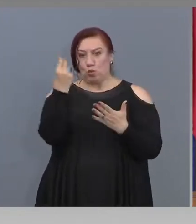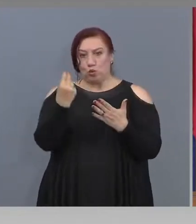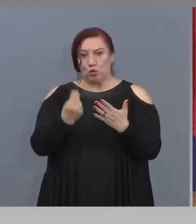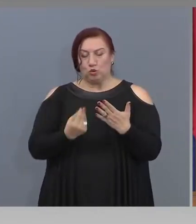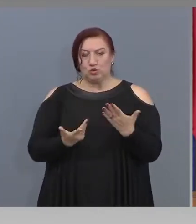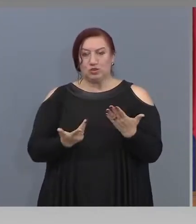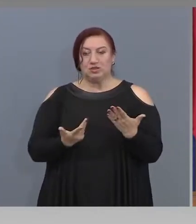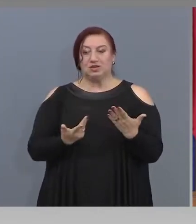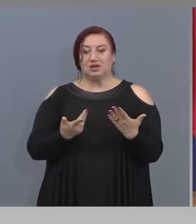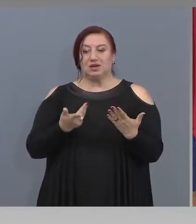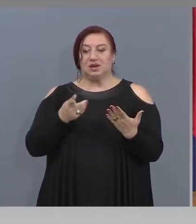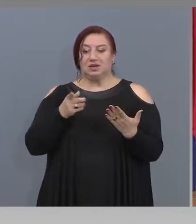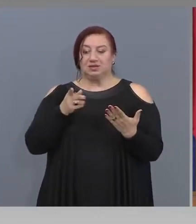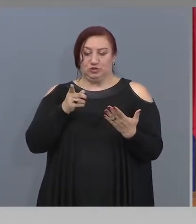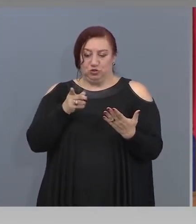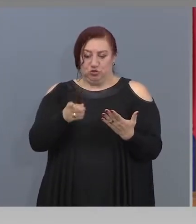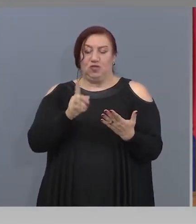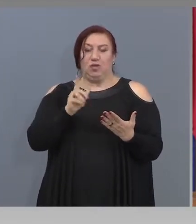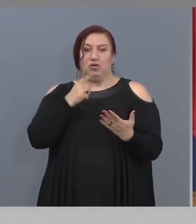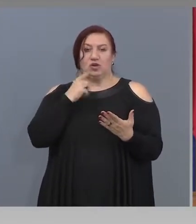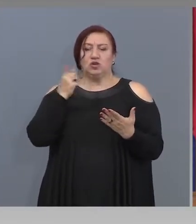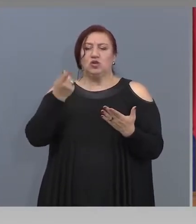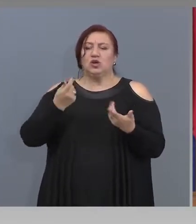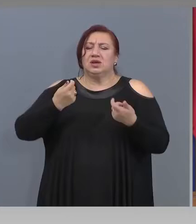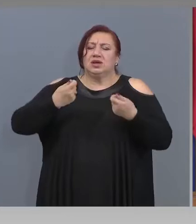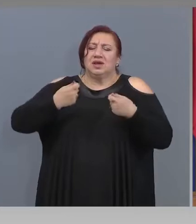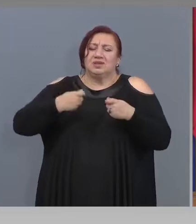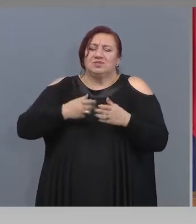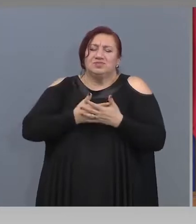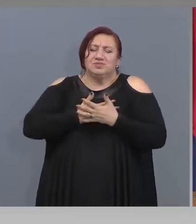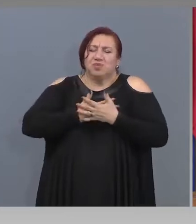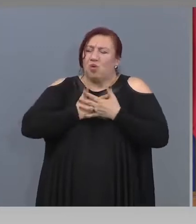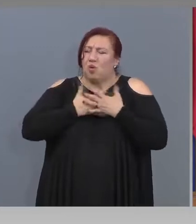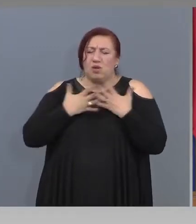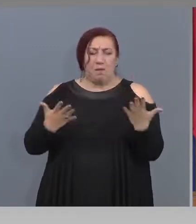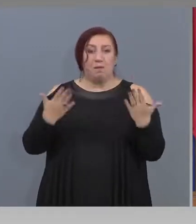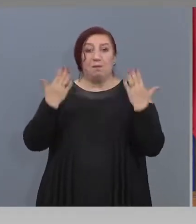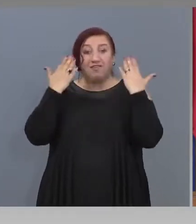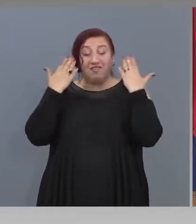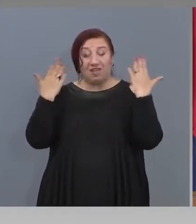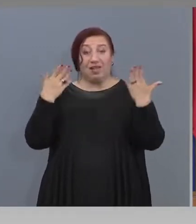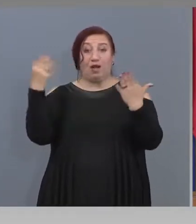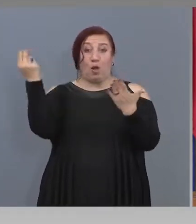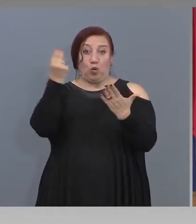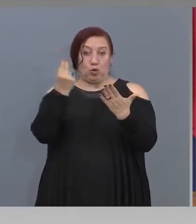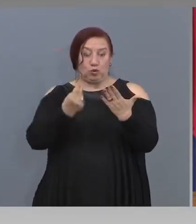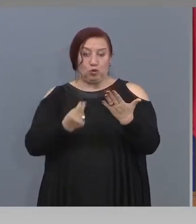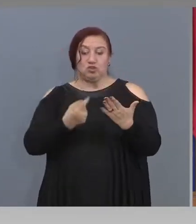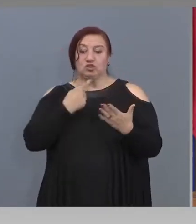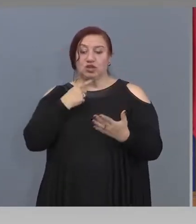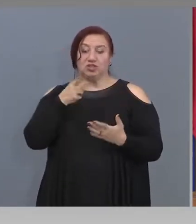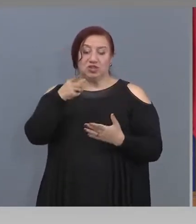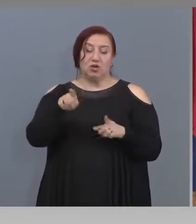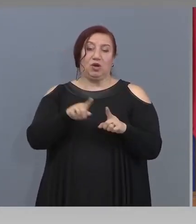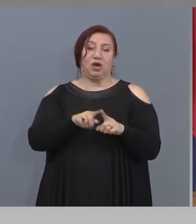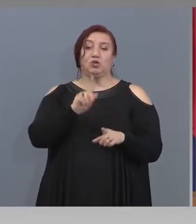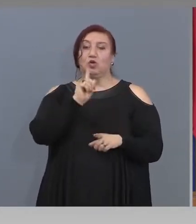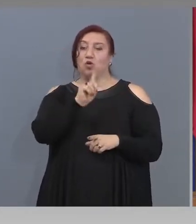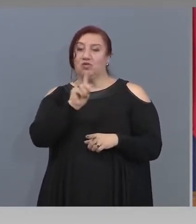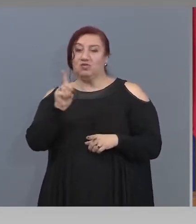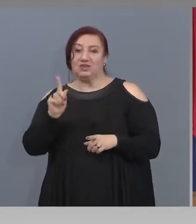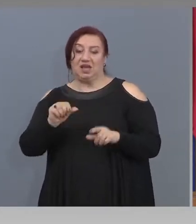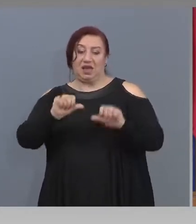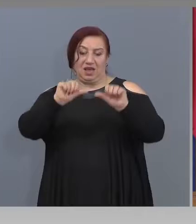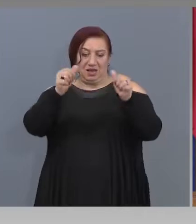Това мога да кажа за него. Изключителен художник и мога да кажа за него, че като всеки творец, който на всичкото